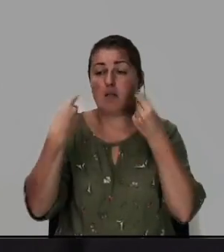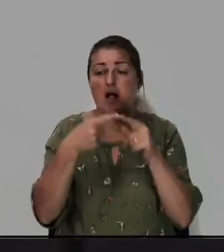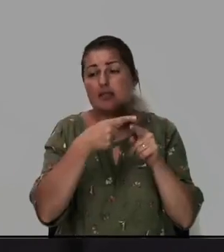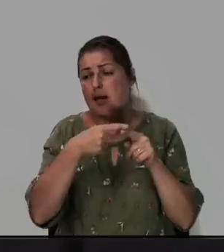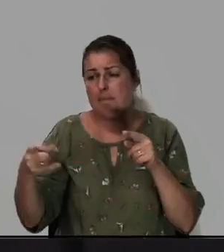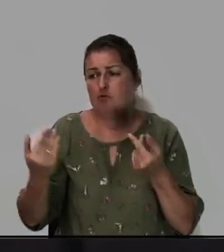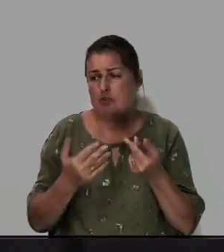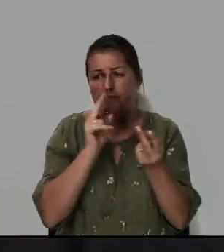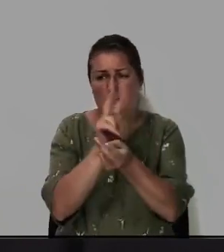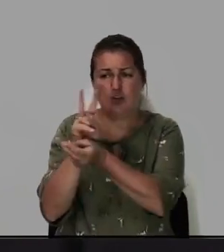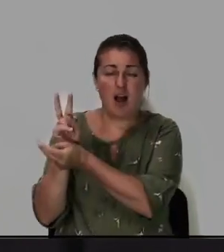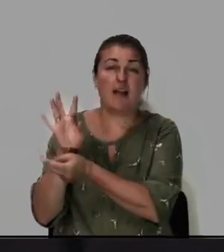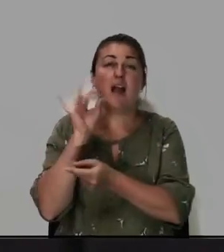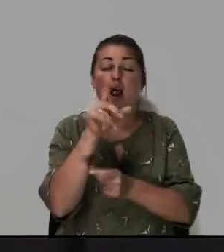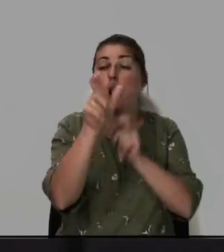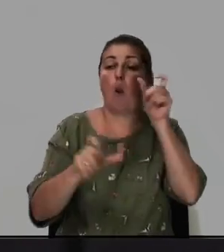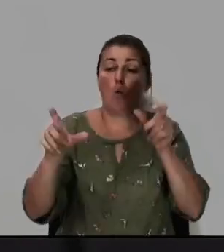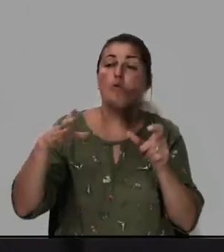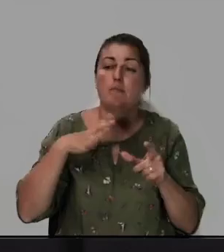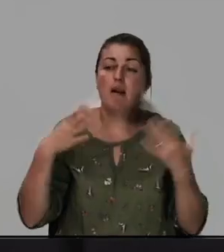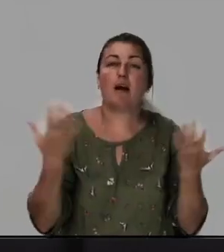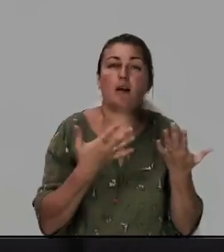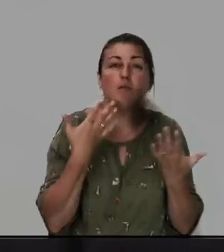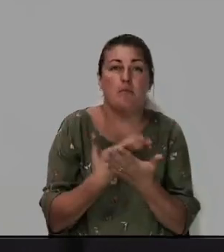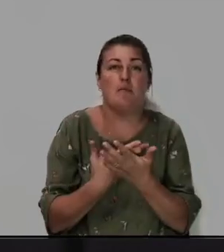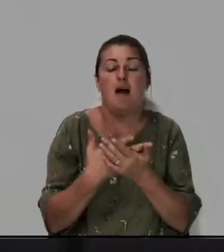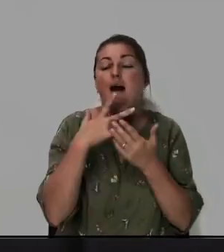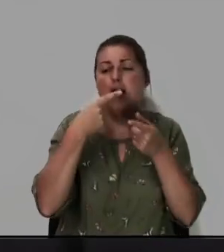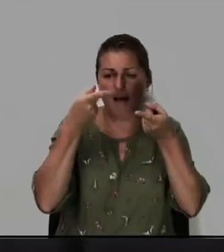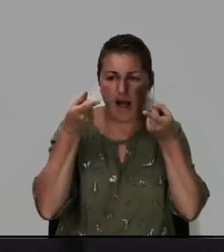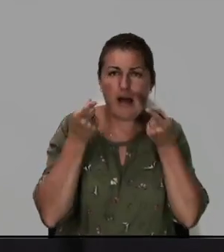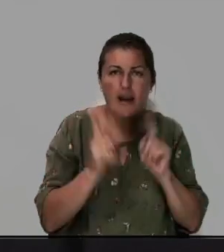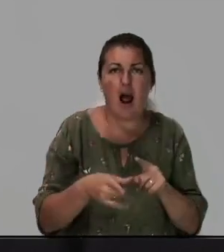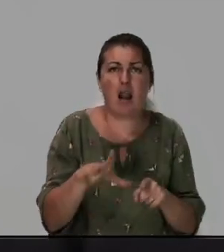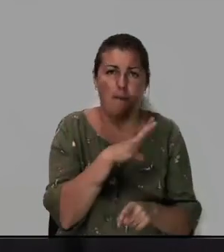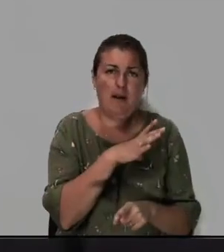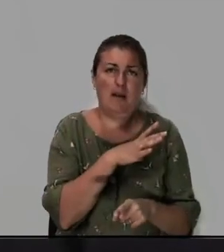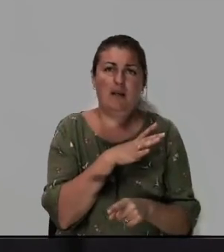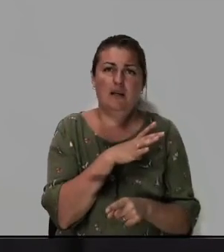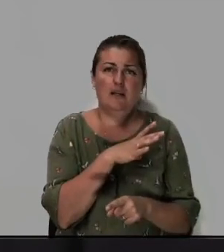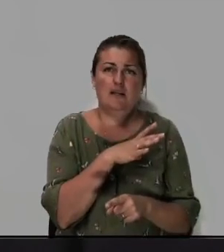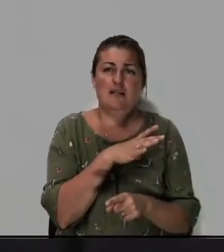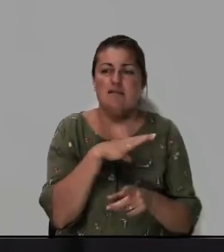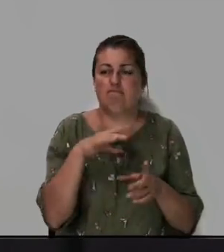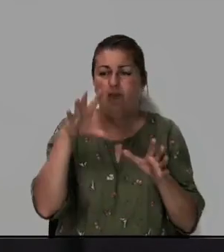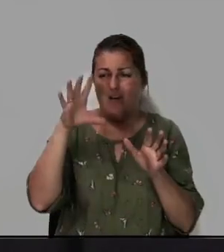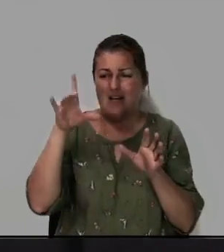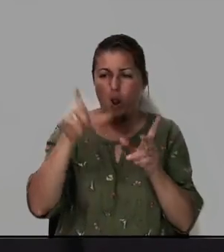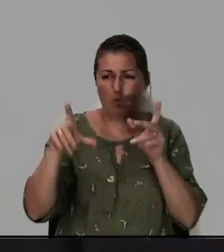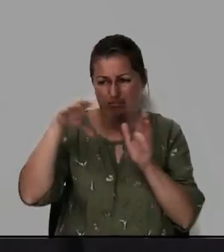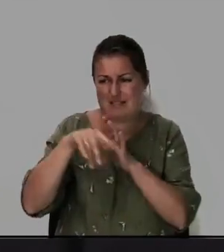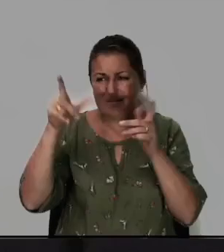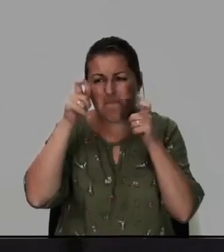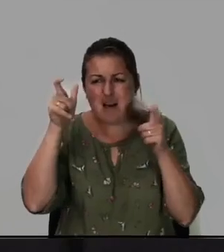жизни встречать. И люди были, которые реально были с бесами, демонами, и